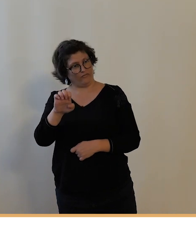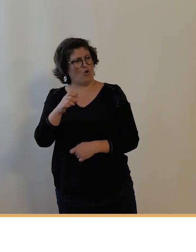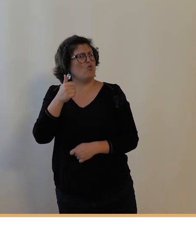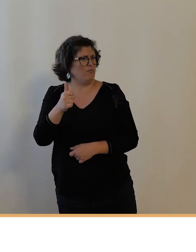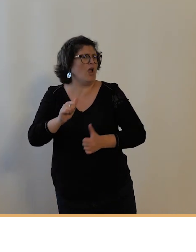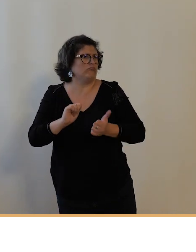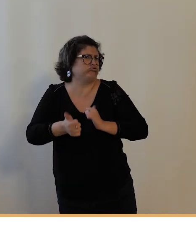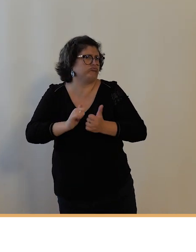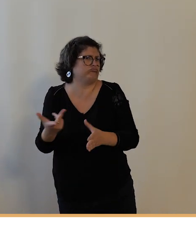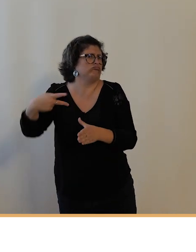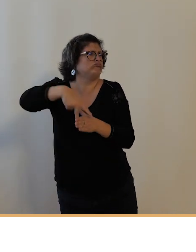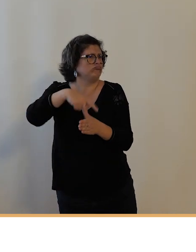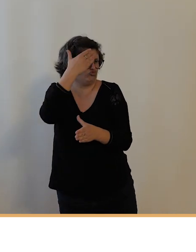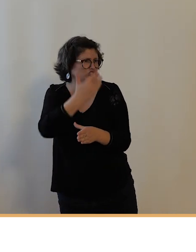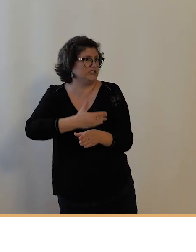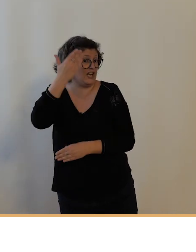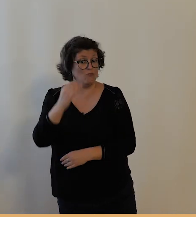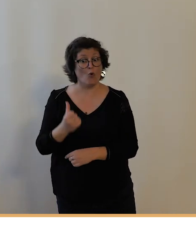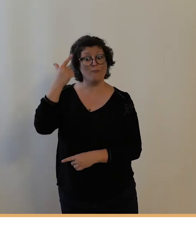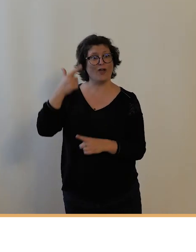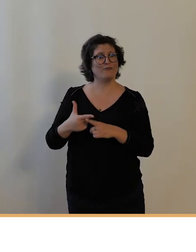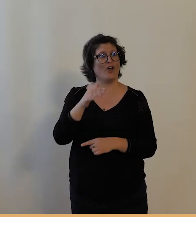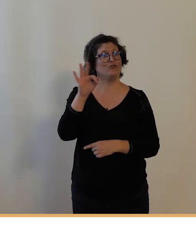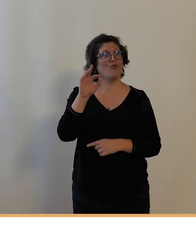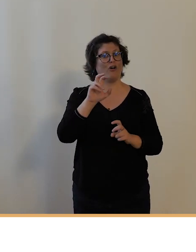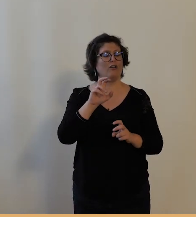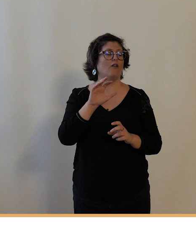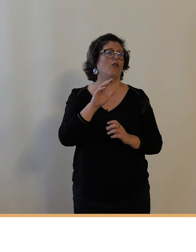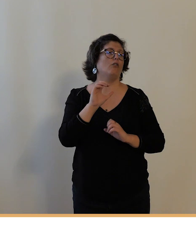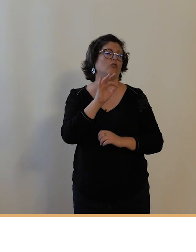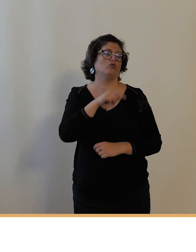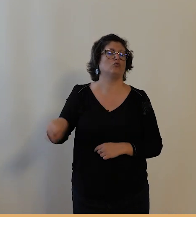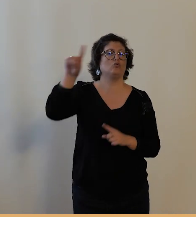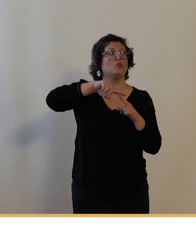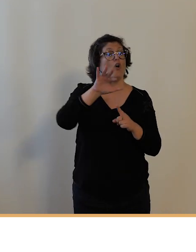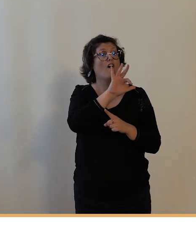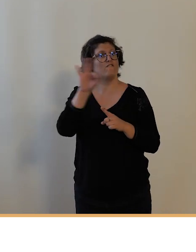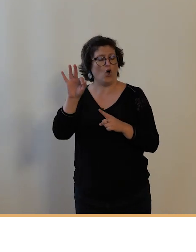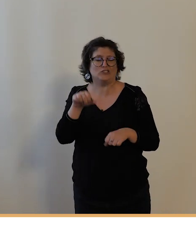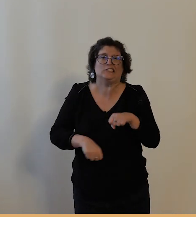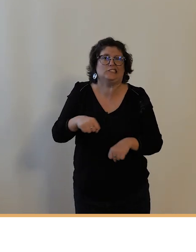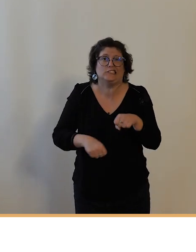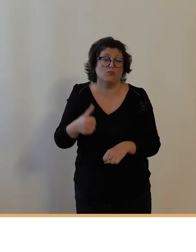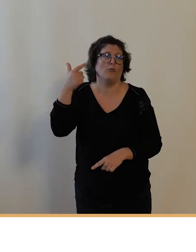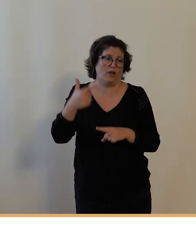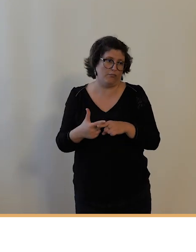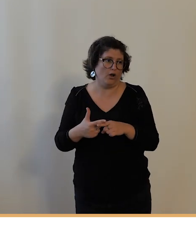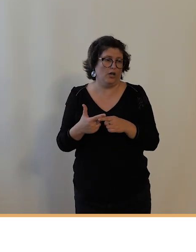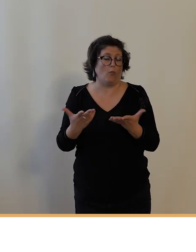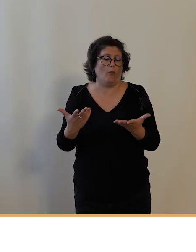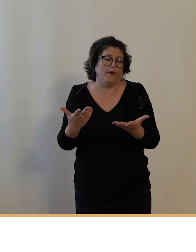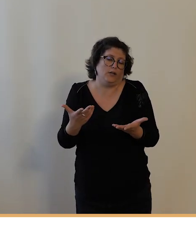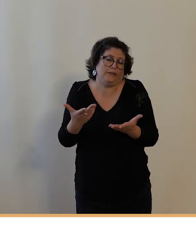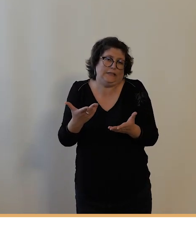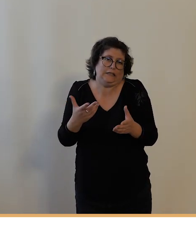a participé au premier Tour de France en 1903 malheureusement n'a pas terminé l'épreuve c'est un ancien coureur